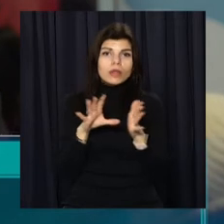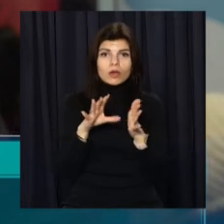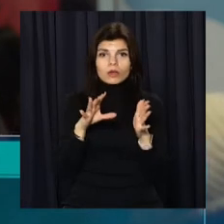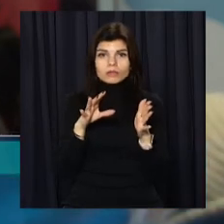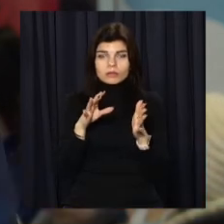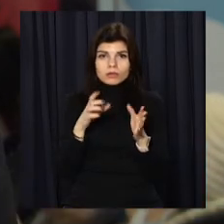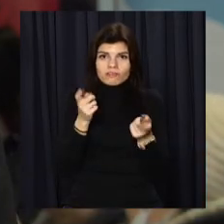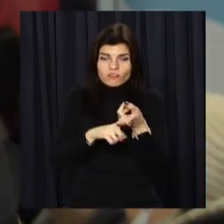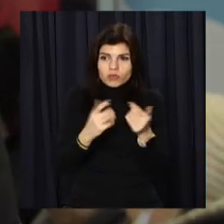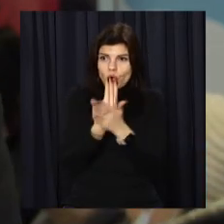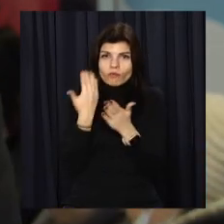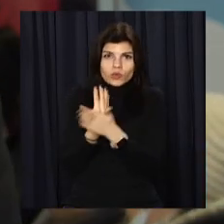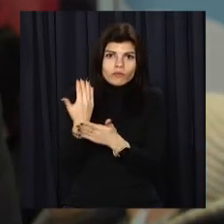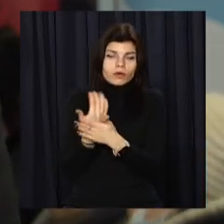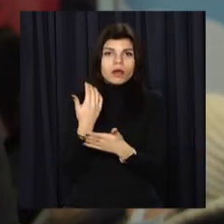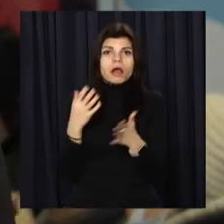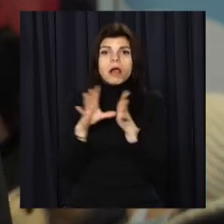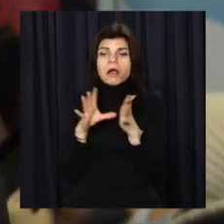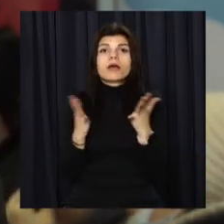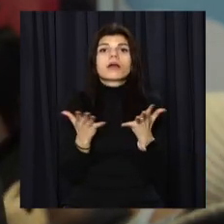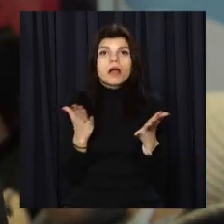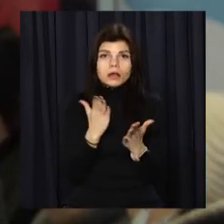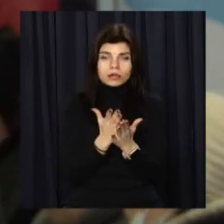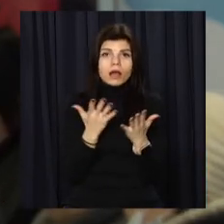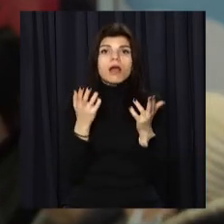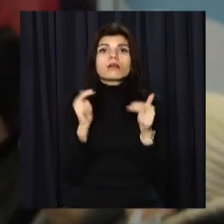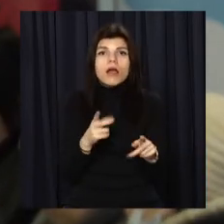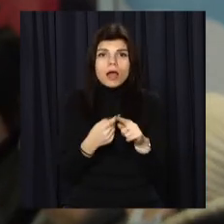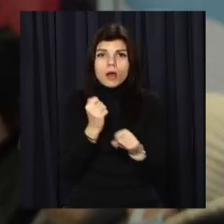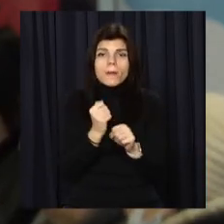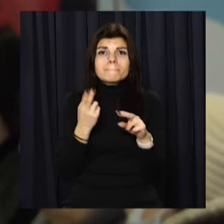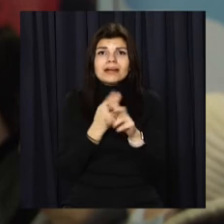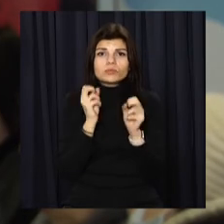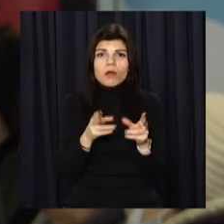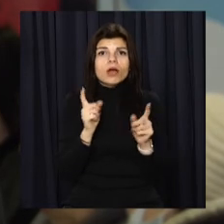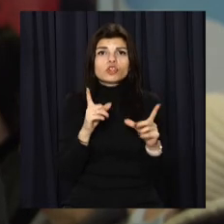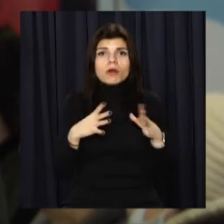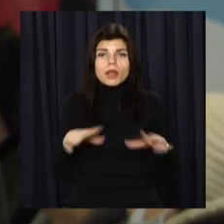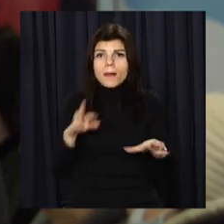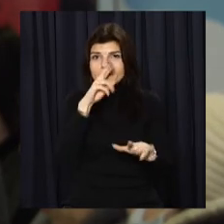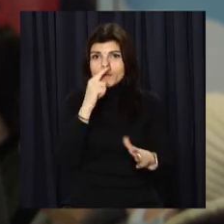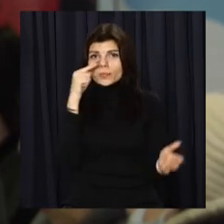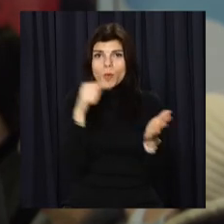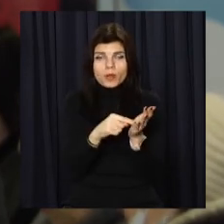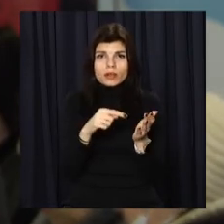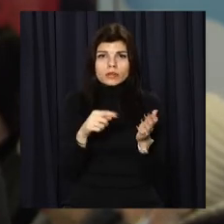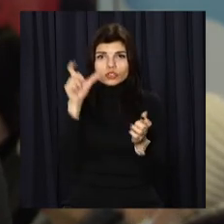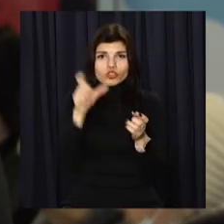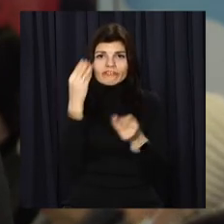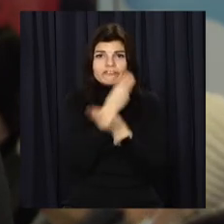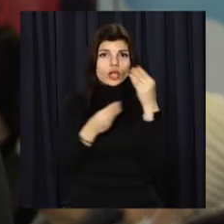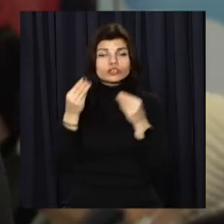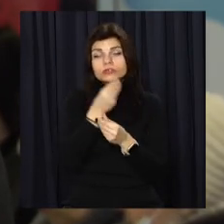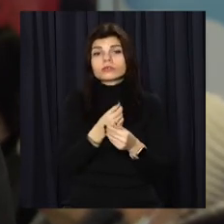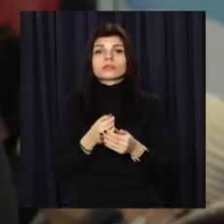ресурсами, які це є електронні ресурси, а також, як це робити безпечно, як не стати жертвами шахрайства. Тому